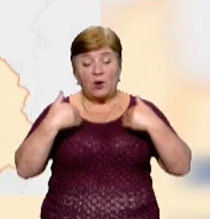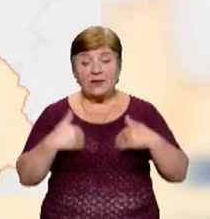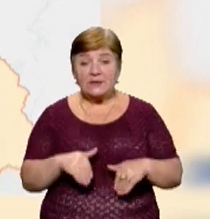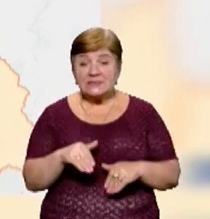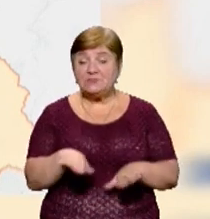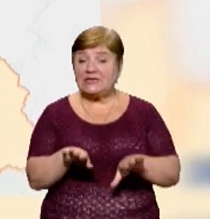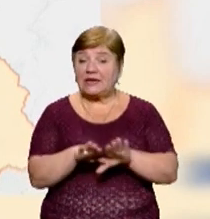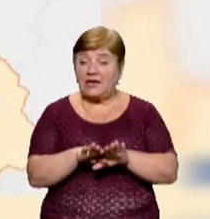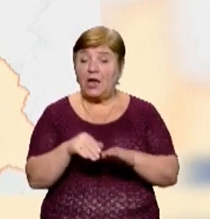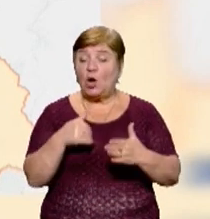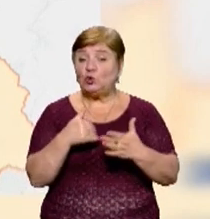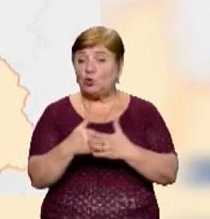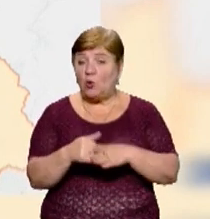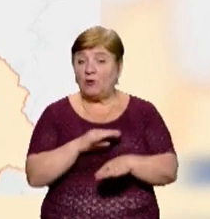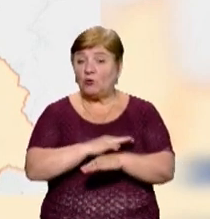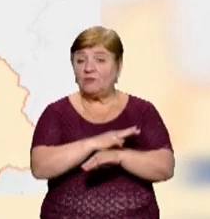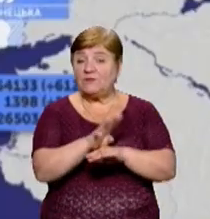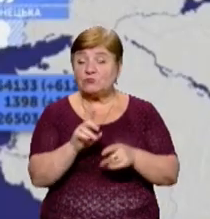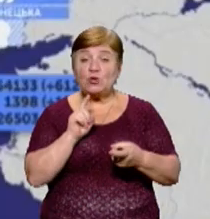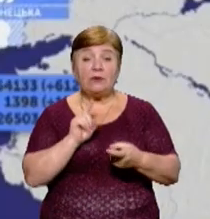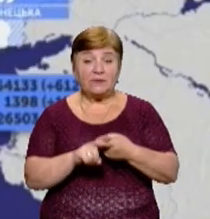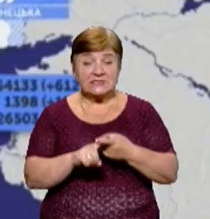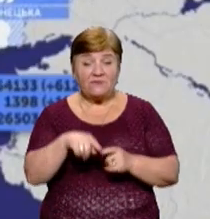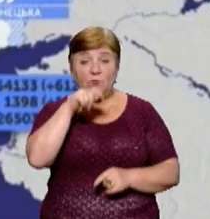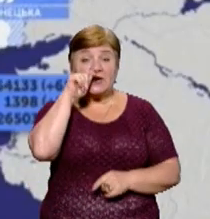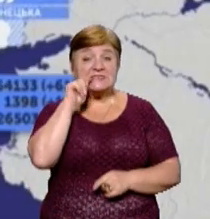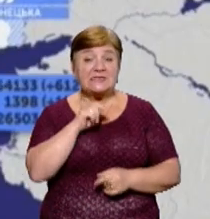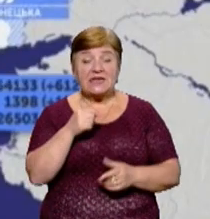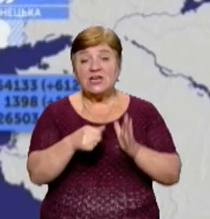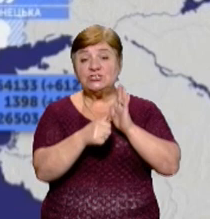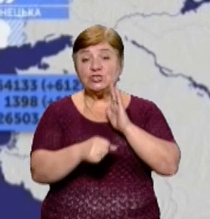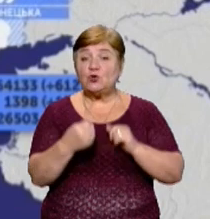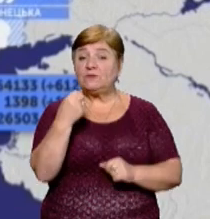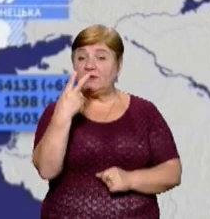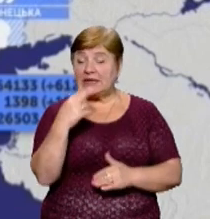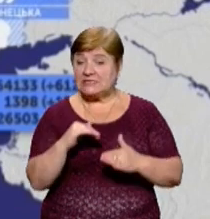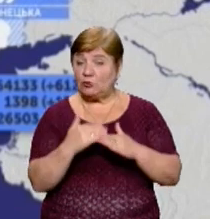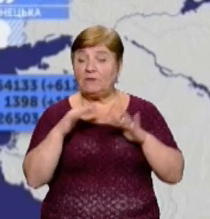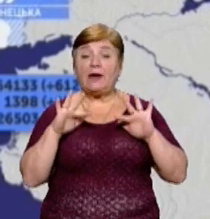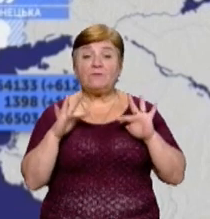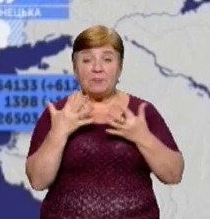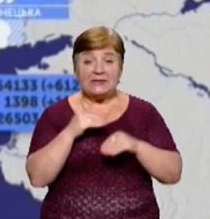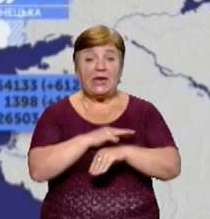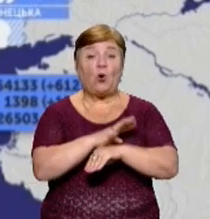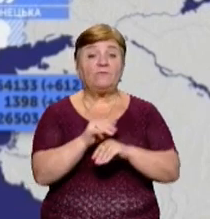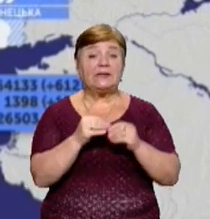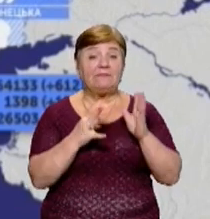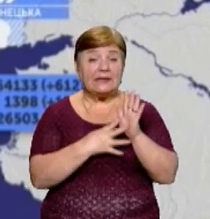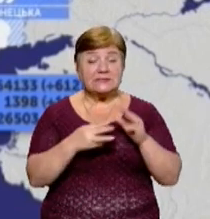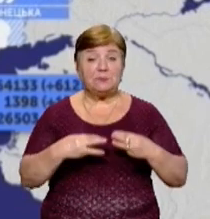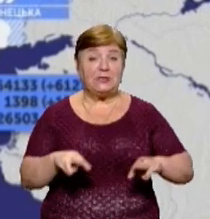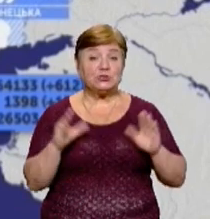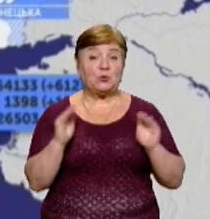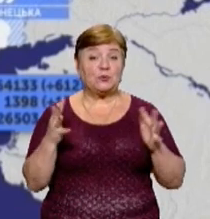антитіла до коронавірусної інфекції. В Україні за добу зафіксували 612 нових випадків ковід-19, повідомив